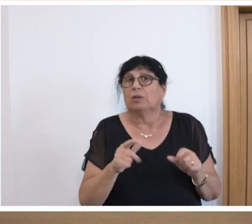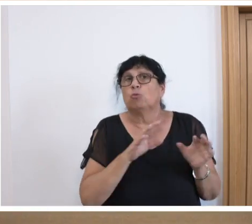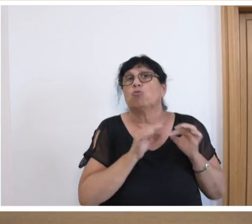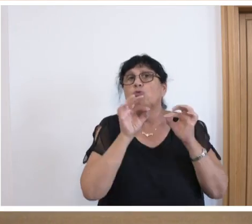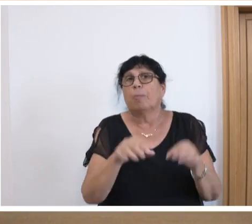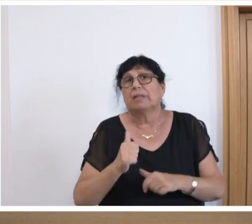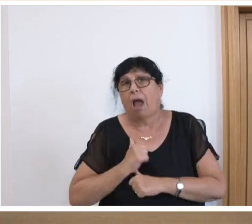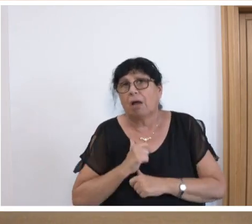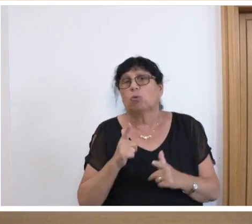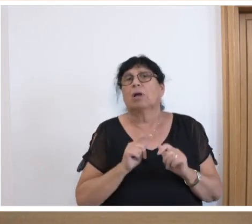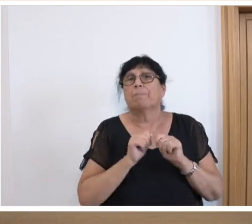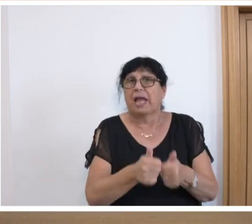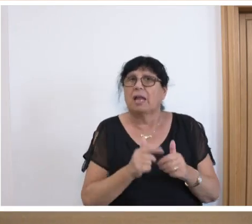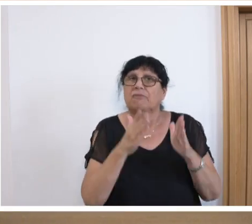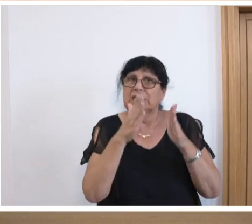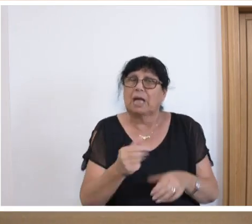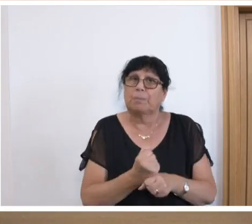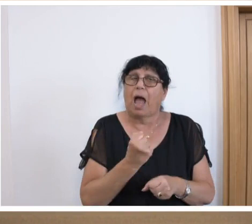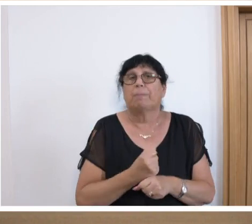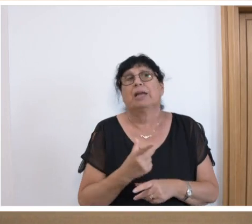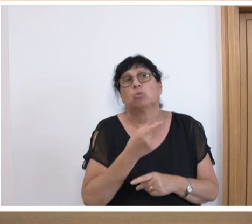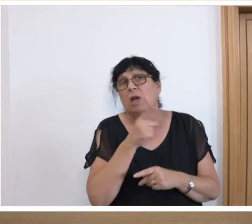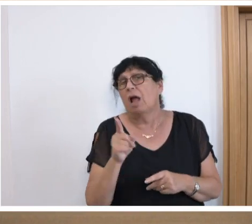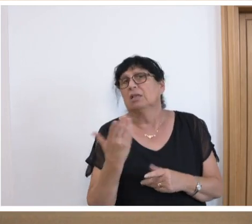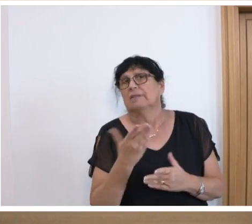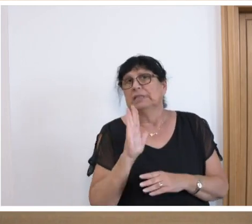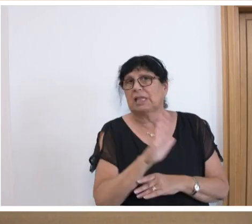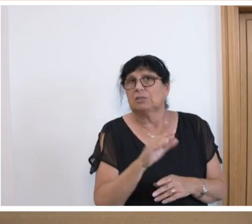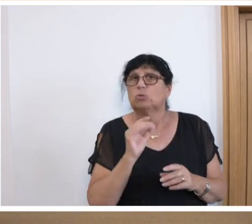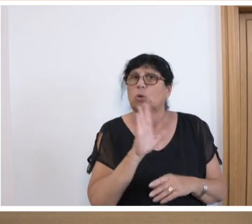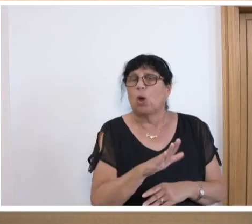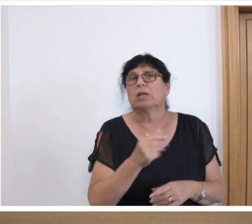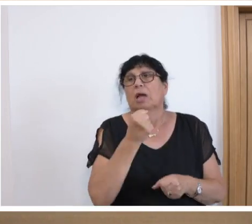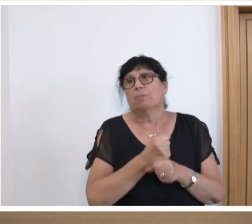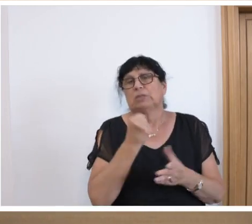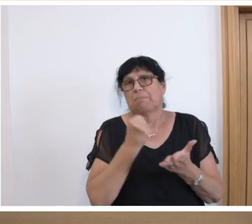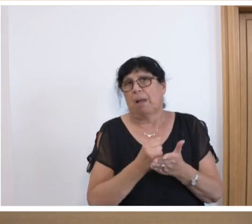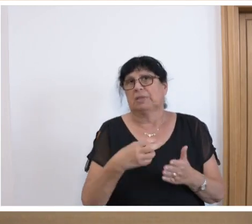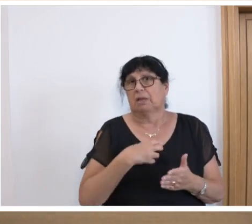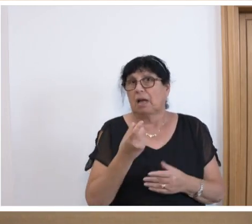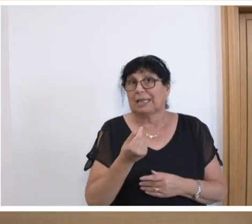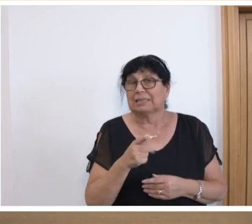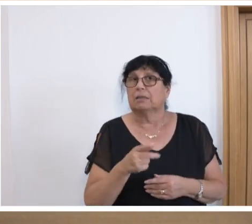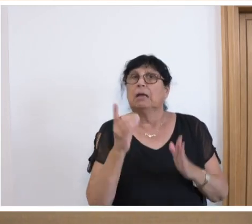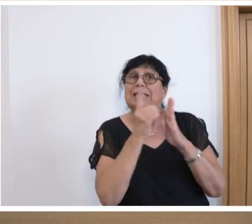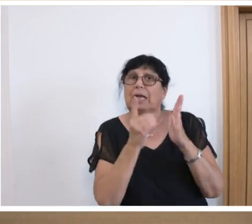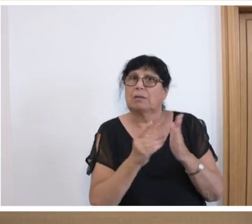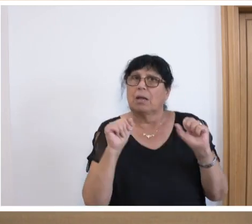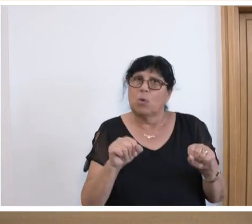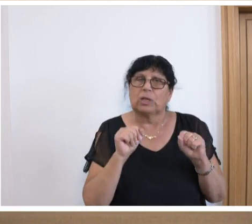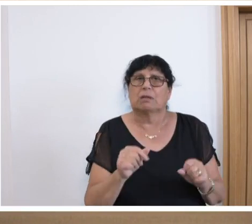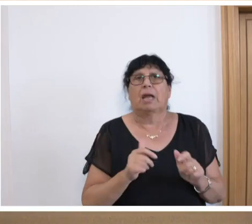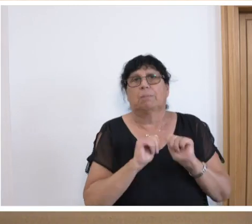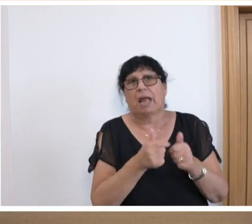Beihilfegewährung, der Beihilfesachbearbeitung, alles, was dazugehört, auf die Postbeamtenkrankenkasse, digitale Möglichkeiten der